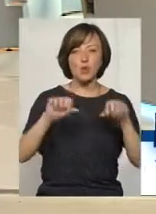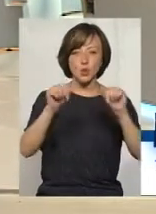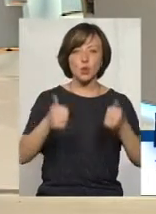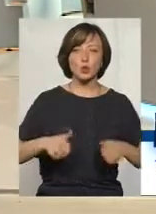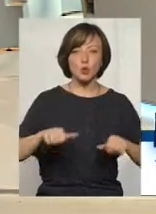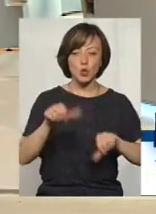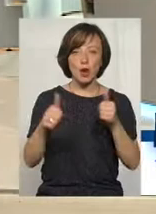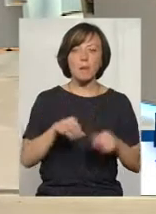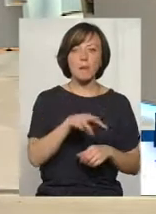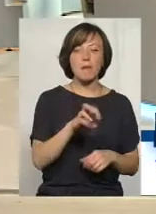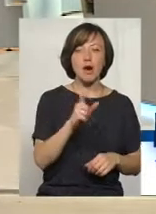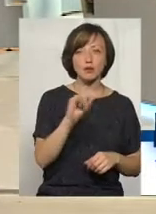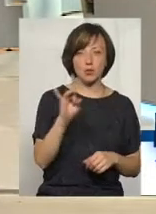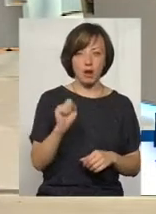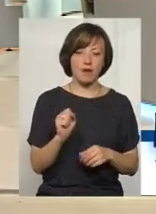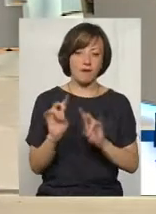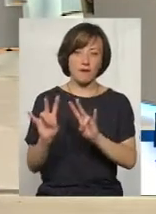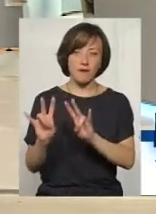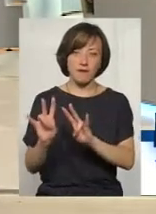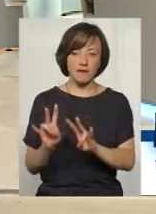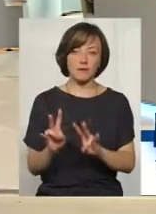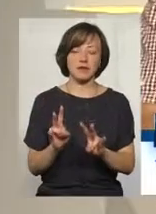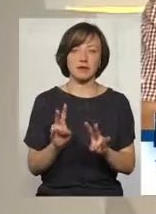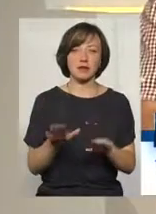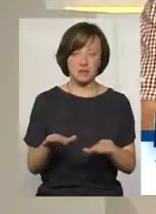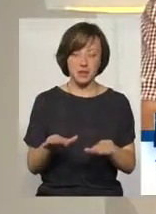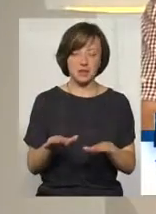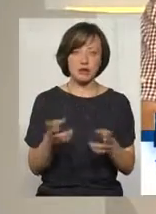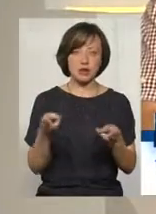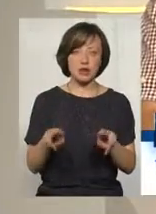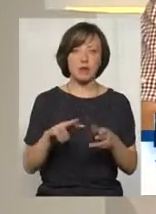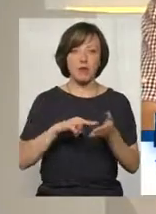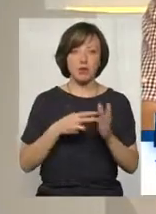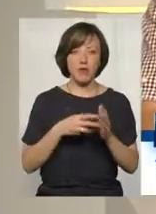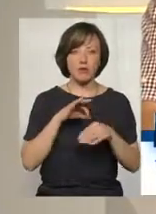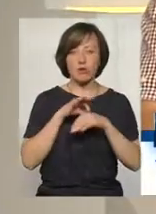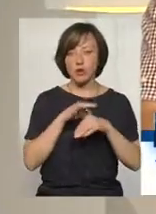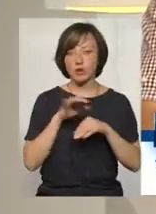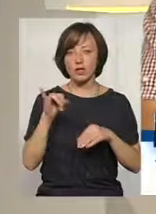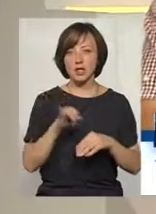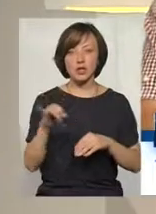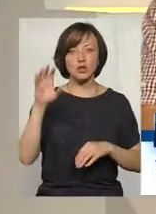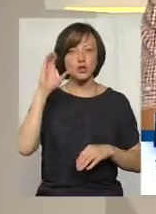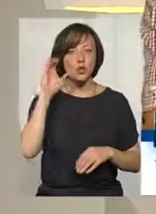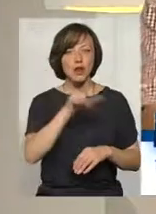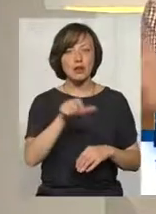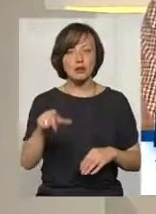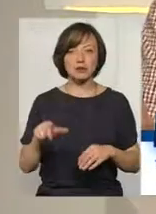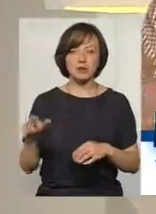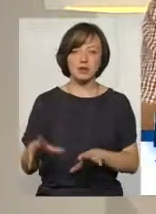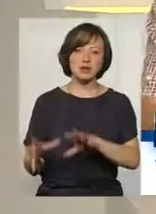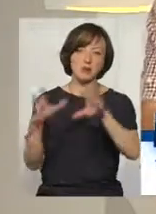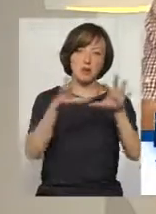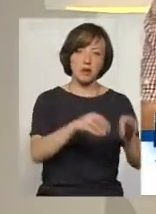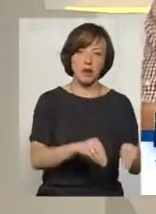поки що їх не зачіпаєте, не залишається, там, де стояли, там і будуть стояти. Хоча навіть планували ж проводити і громадські слухання, щоб їх звідти